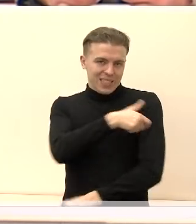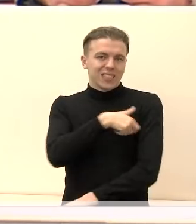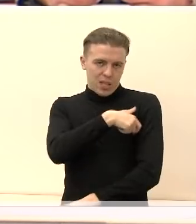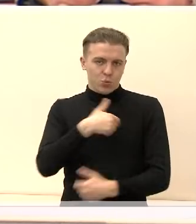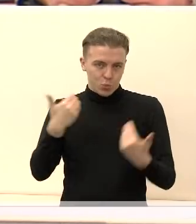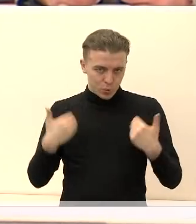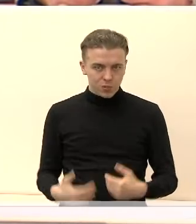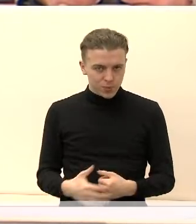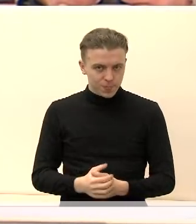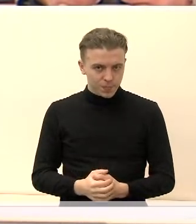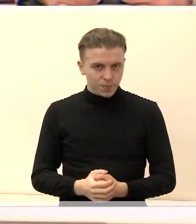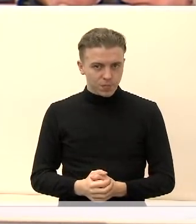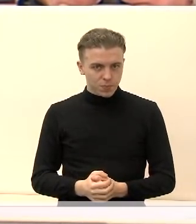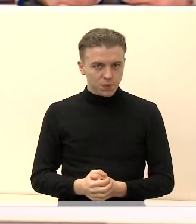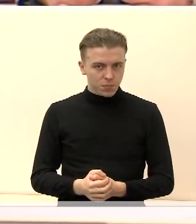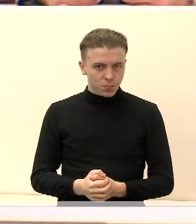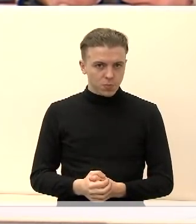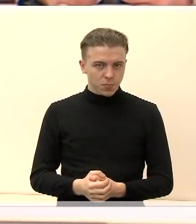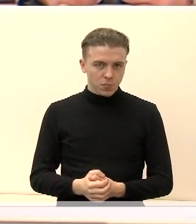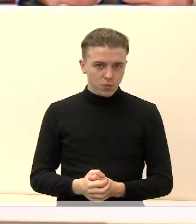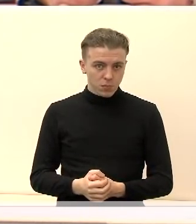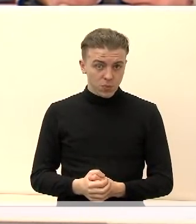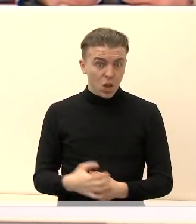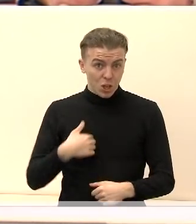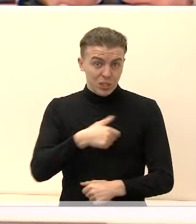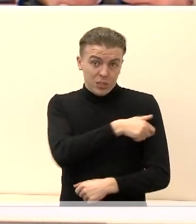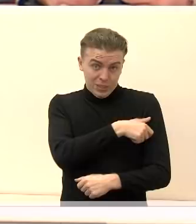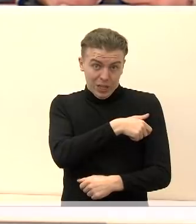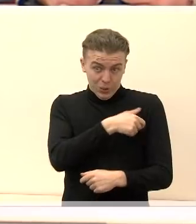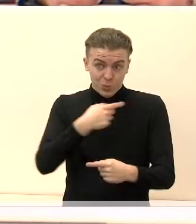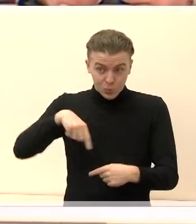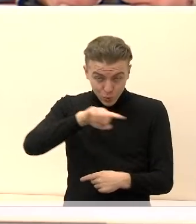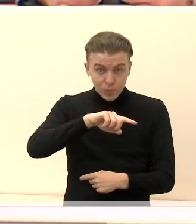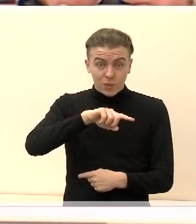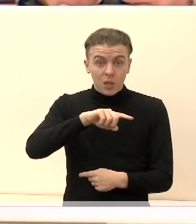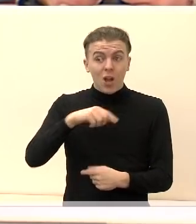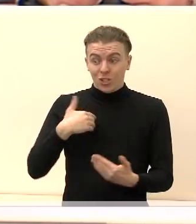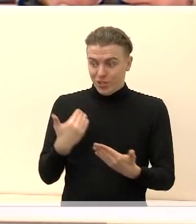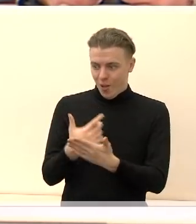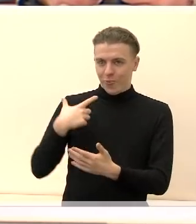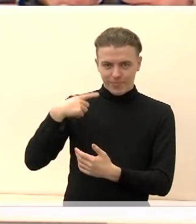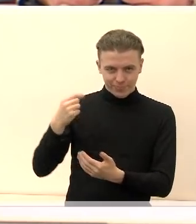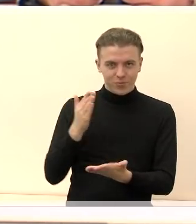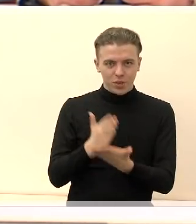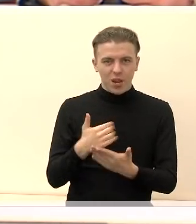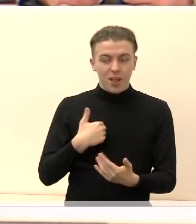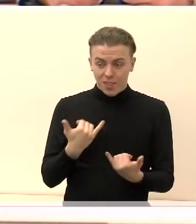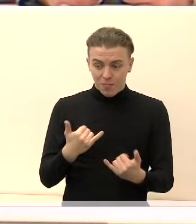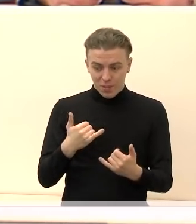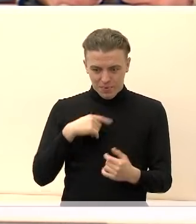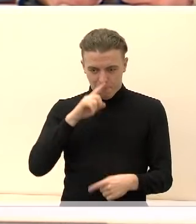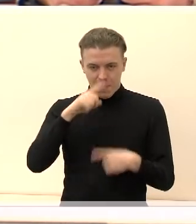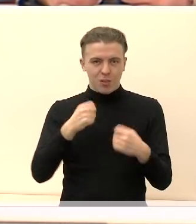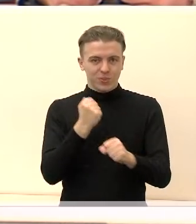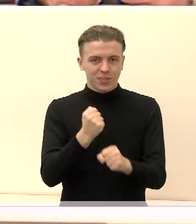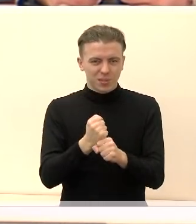Ir iš tikrųjų, kaip seniūnaičiam, tai naujai išrinkta tarp kitko, aš mano kadencija tik tai metai